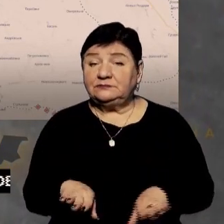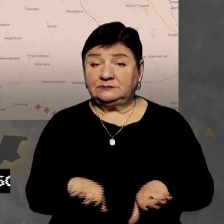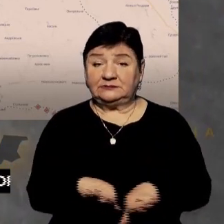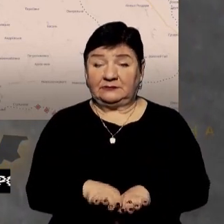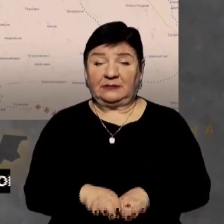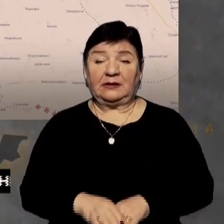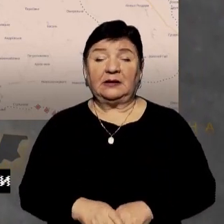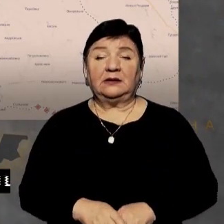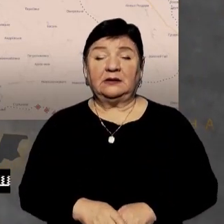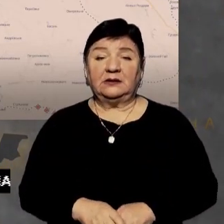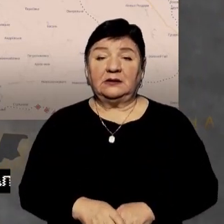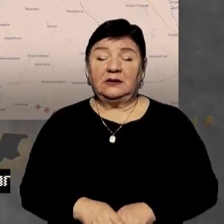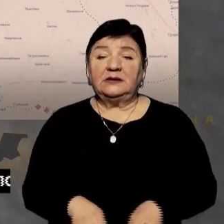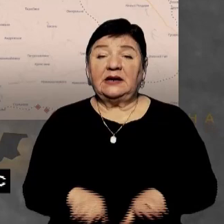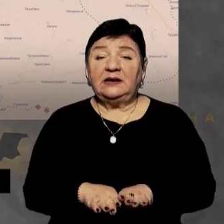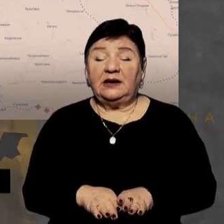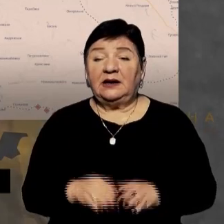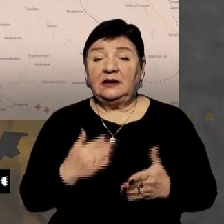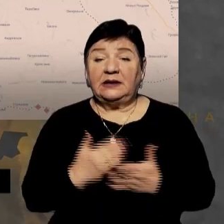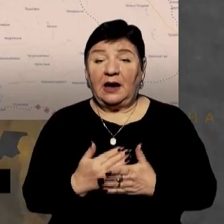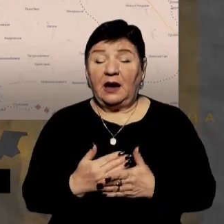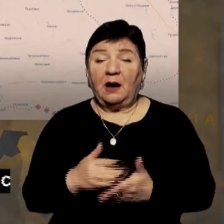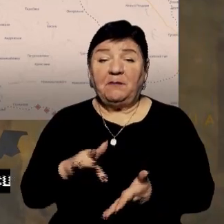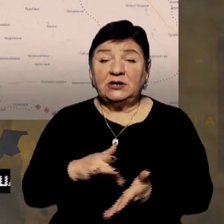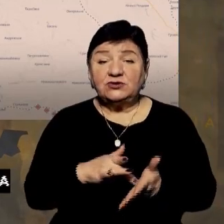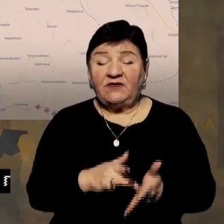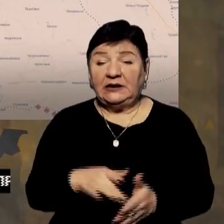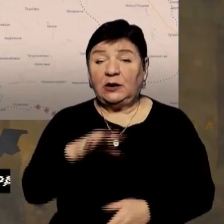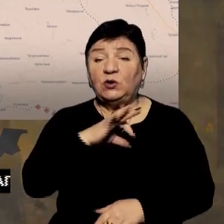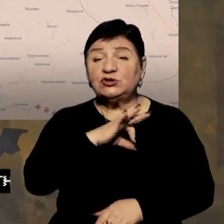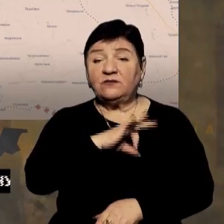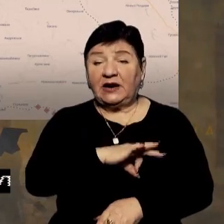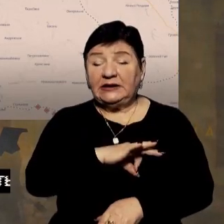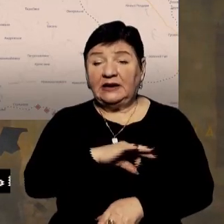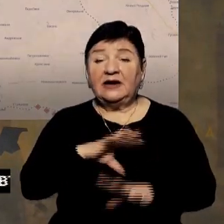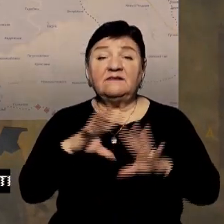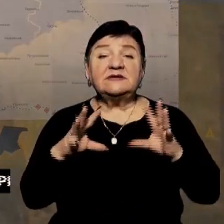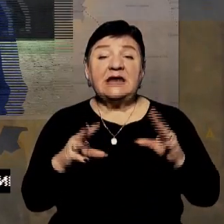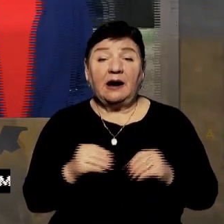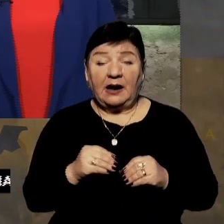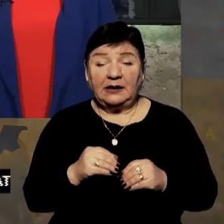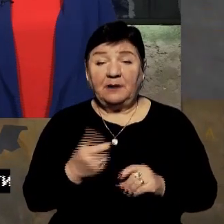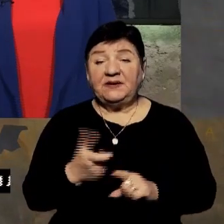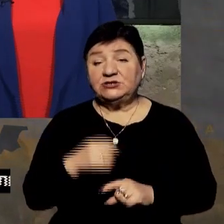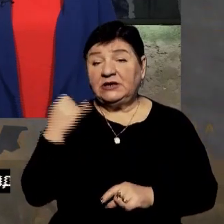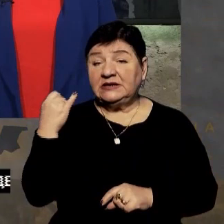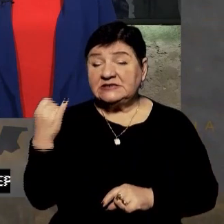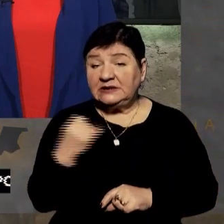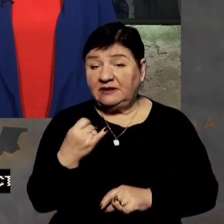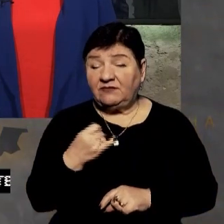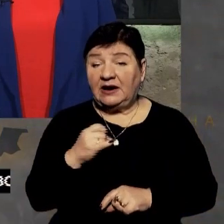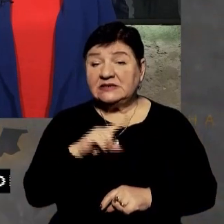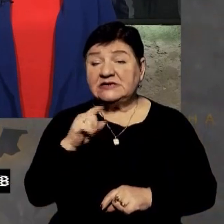тактичні там є пересування, просування, але на загал більш ініціатива за ворогом. Вони